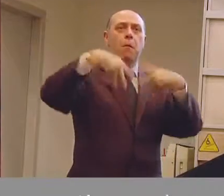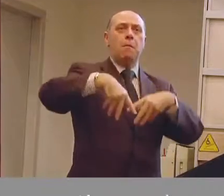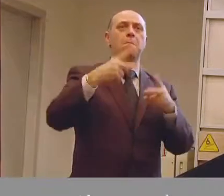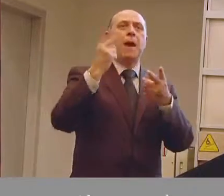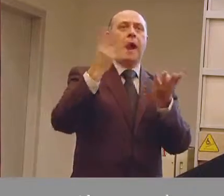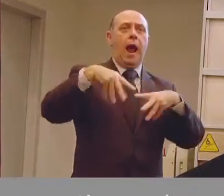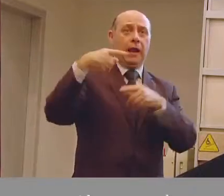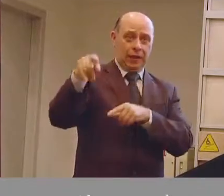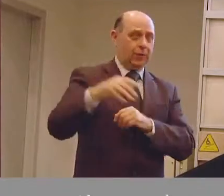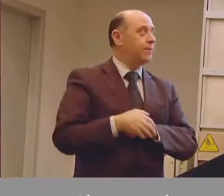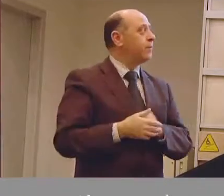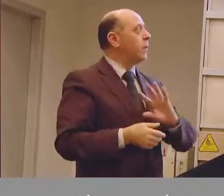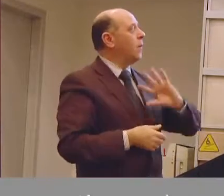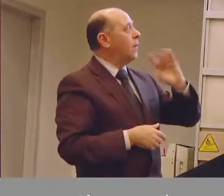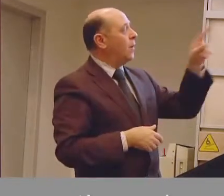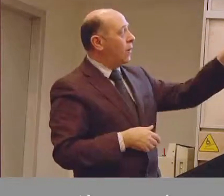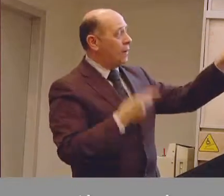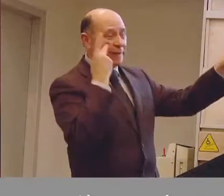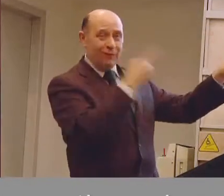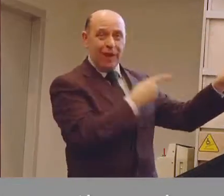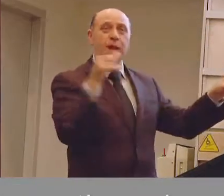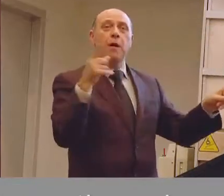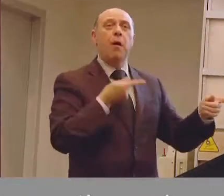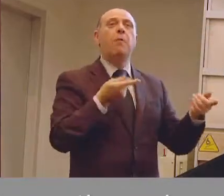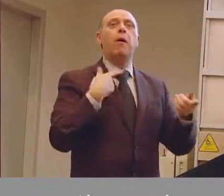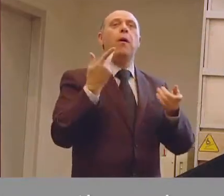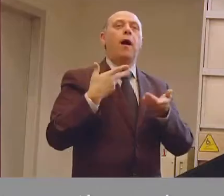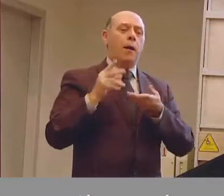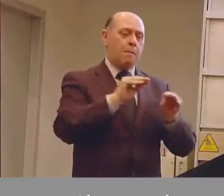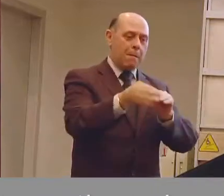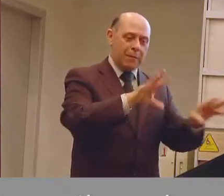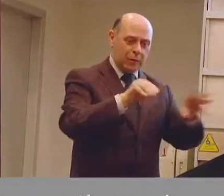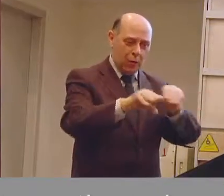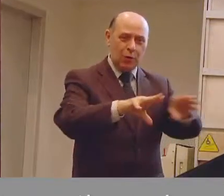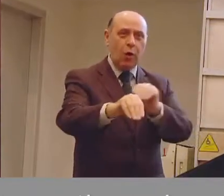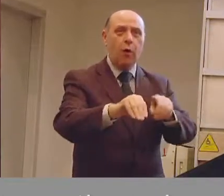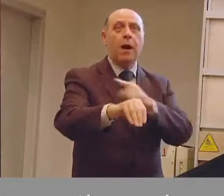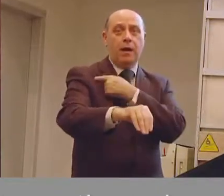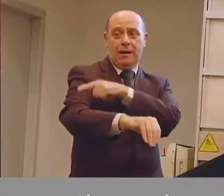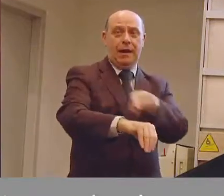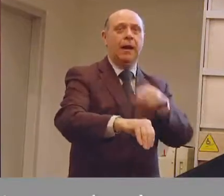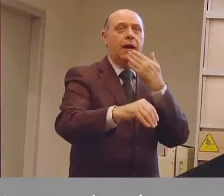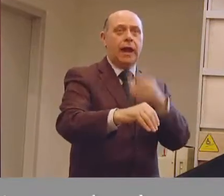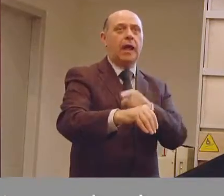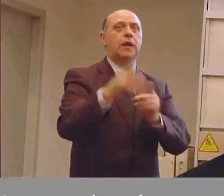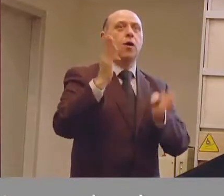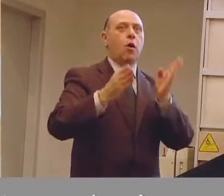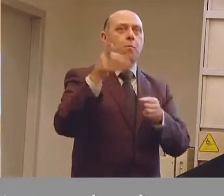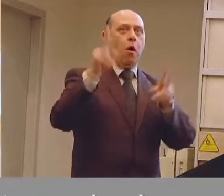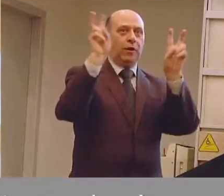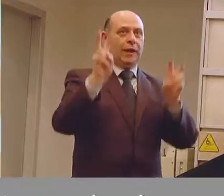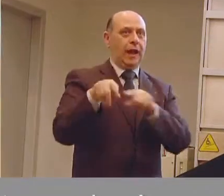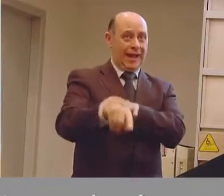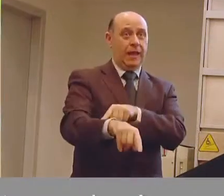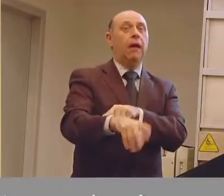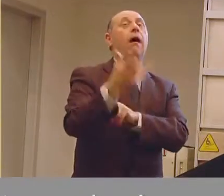manipolazione assistita che ha fatto grandi passi avanti grazie proprio allo sviluppo che c'è stato nella robotica. Vedete noi abbiamo in qualche modo